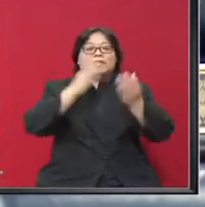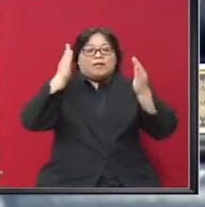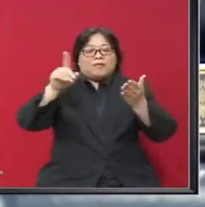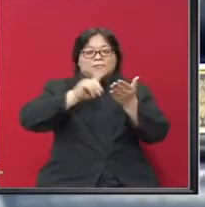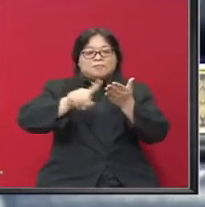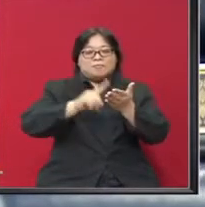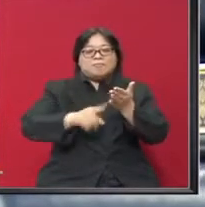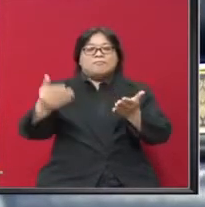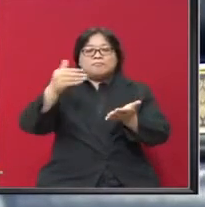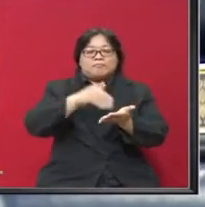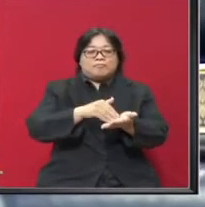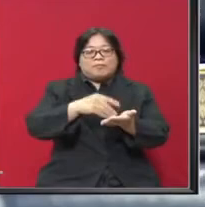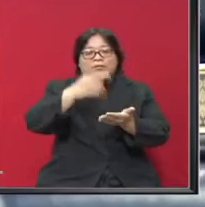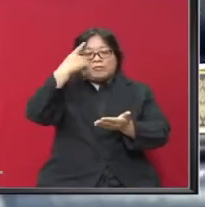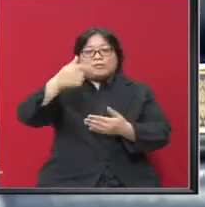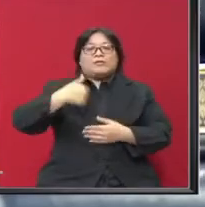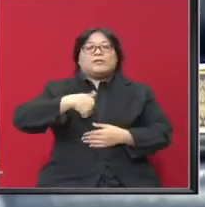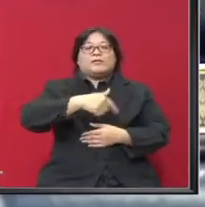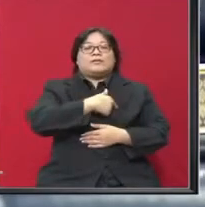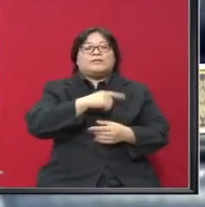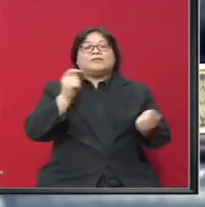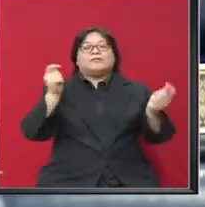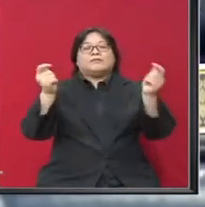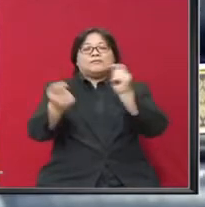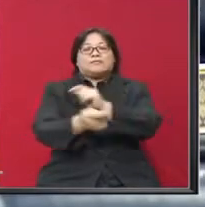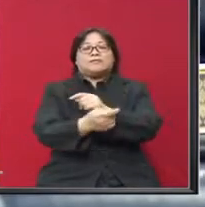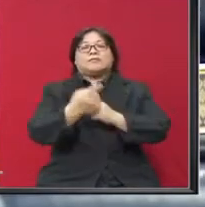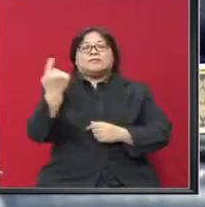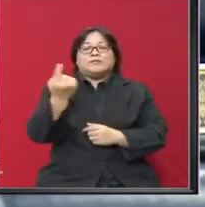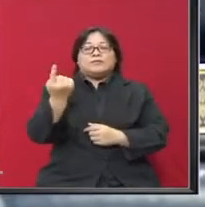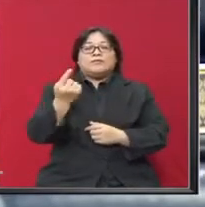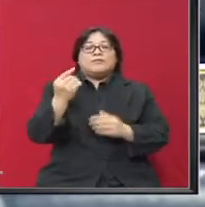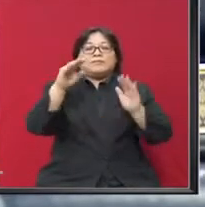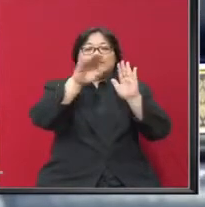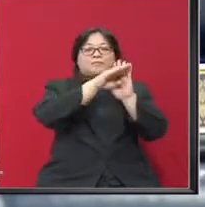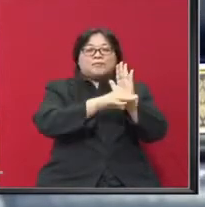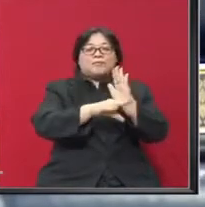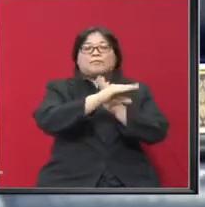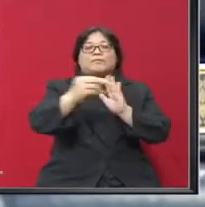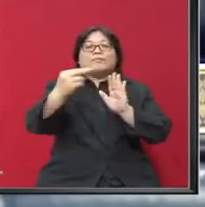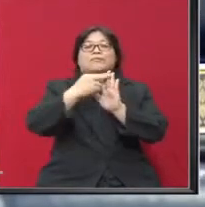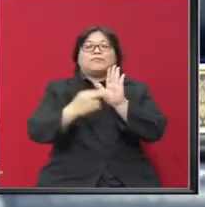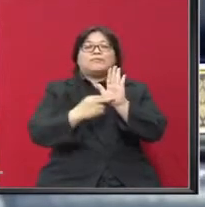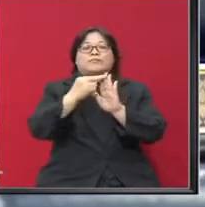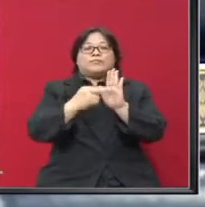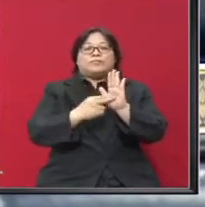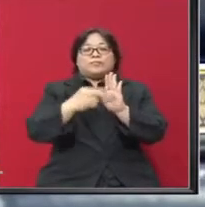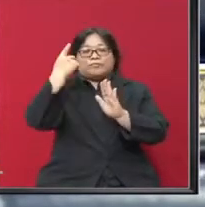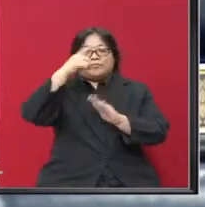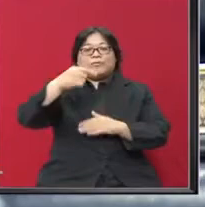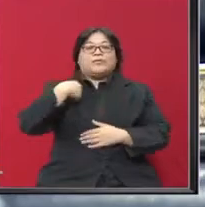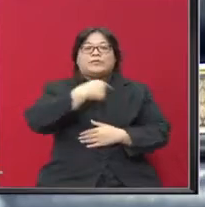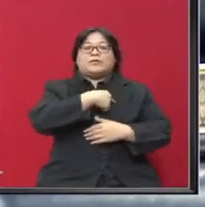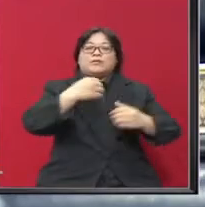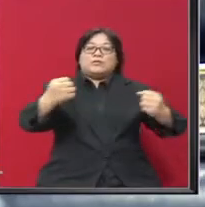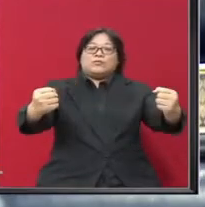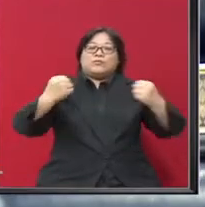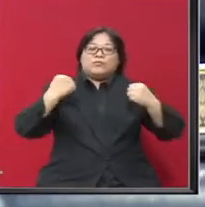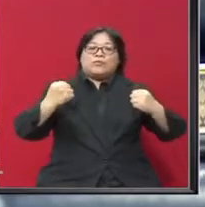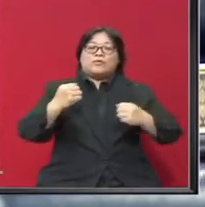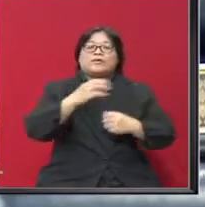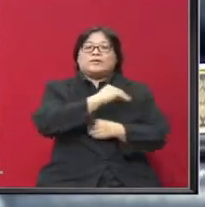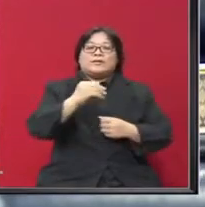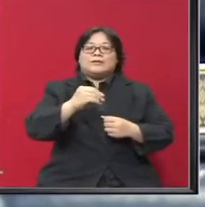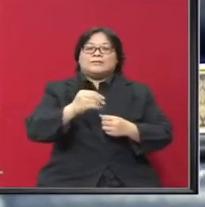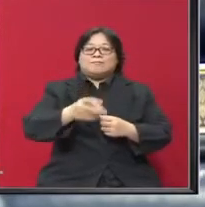perinci dan perhalusi Untuk kita mengubah satu peraturan dan undang-undang Untuk kita memperkuatkan dan